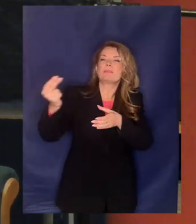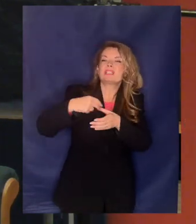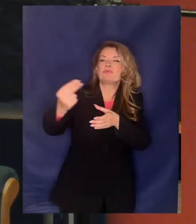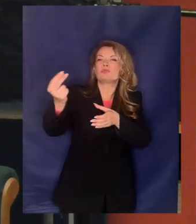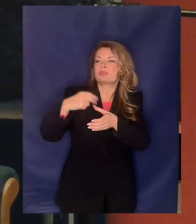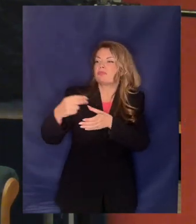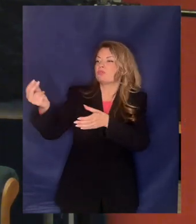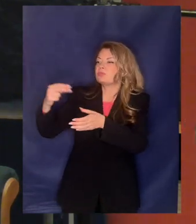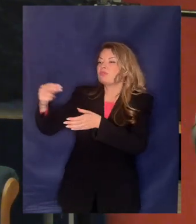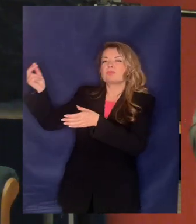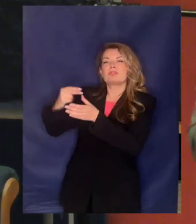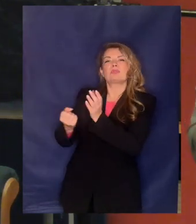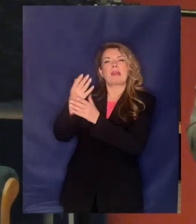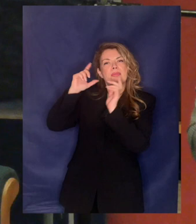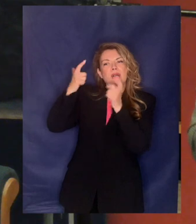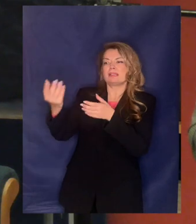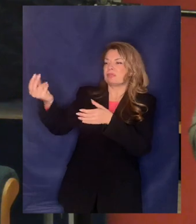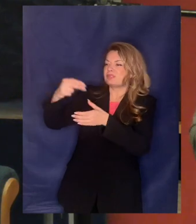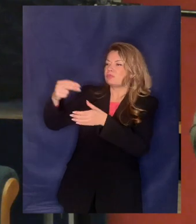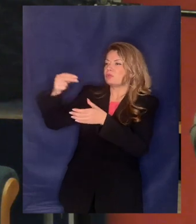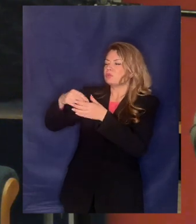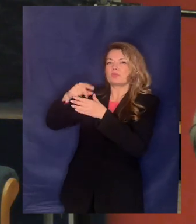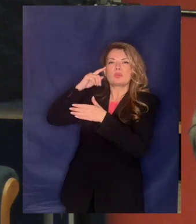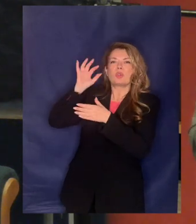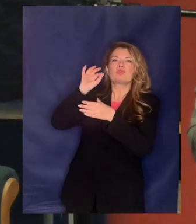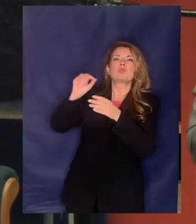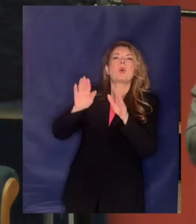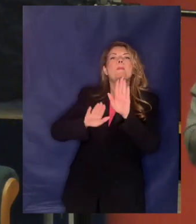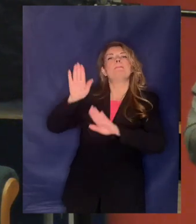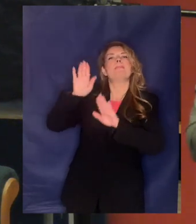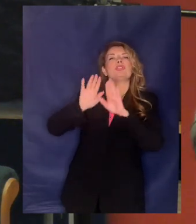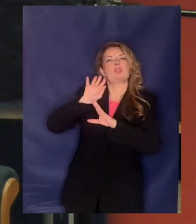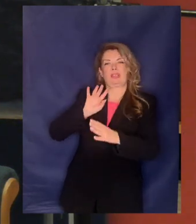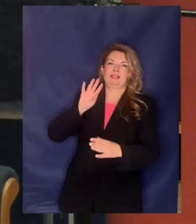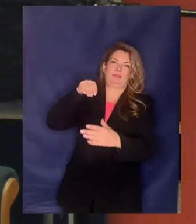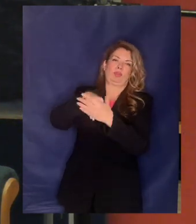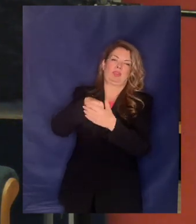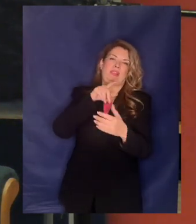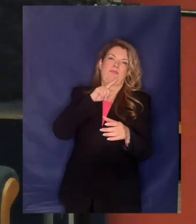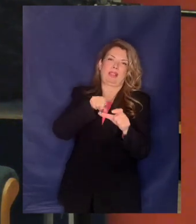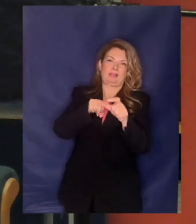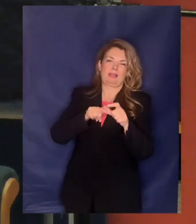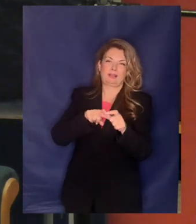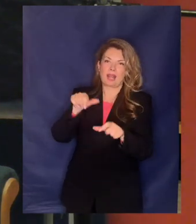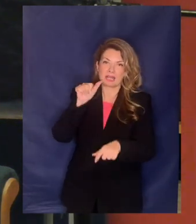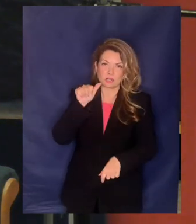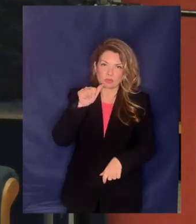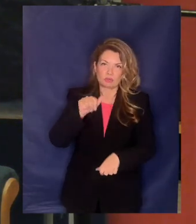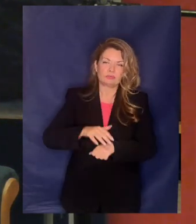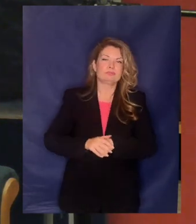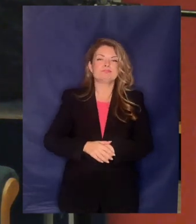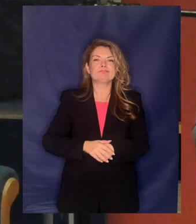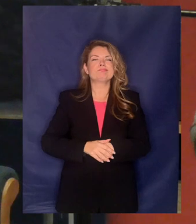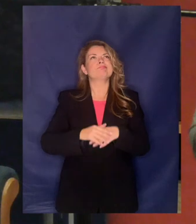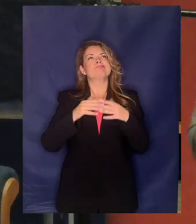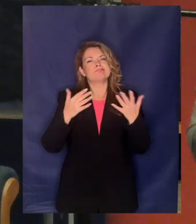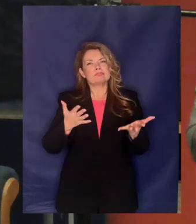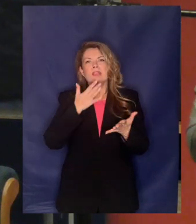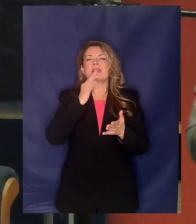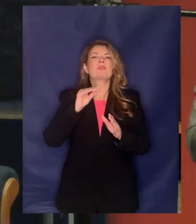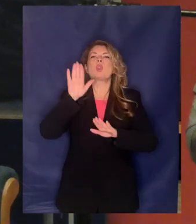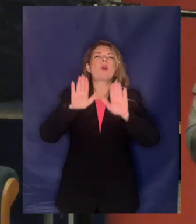από τη Νέα Δημοκρατία για να μπορέσει να περάσει την μετοχοποίηση της εταιρείας ο λόγος τότε της